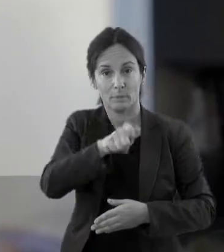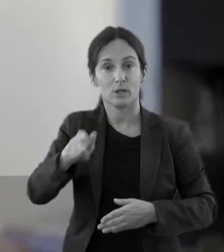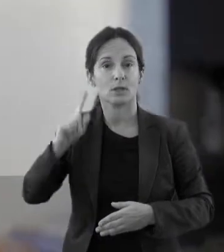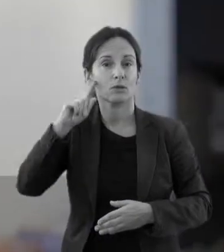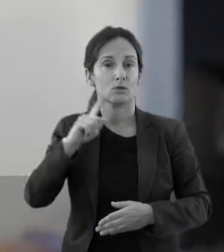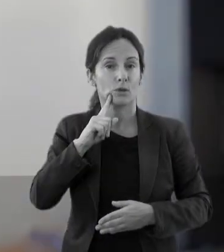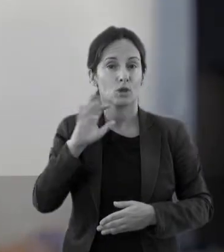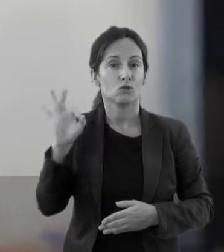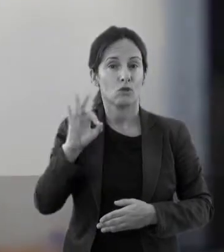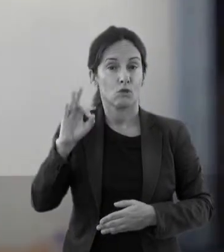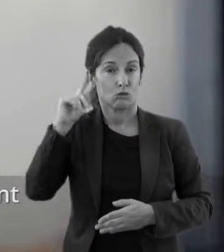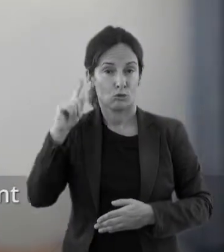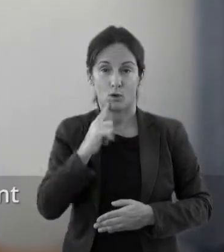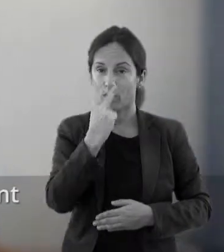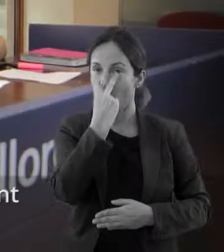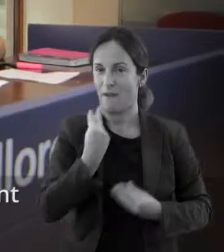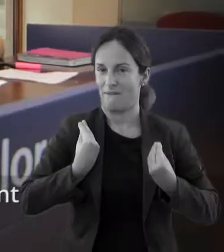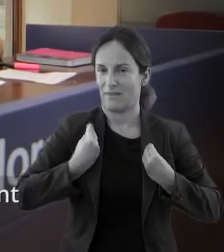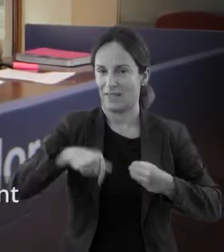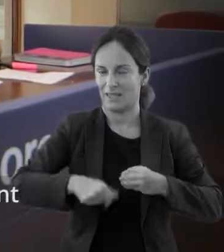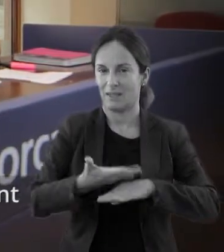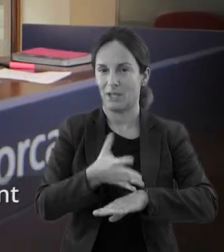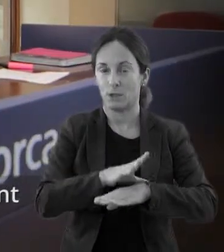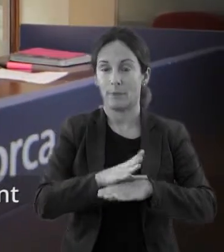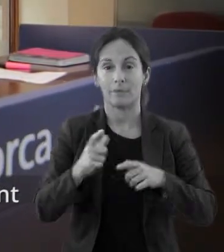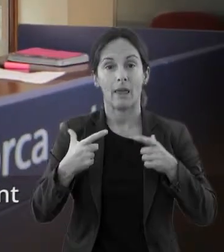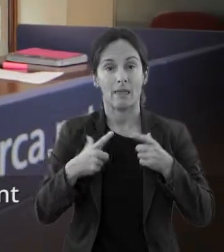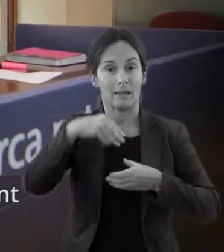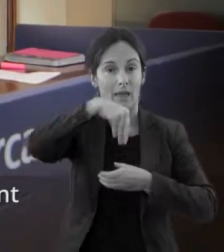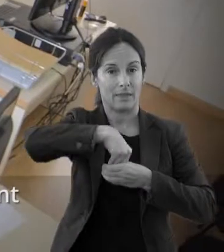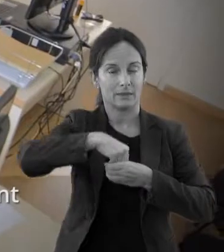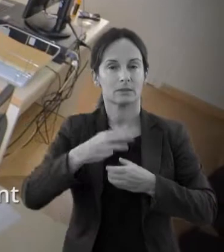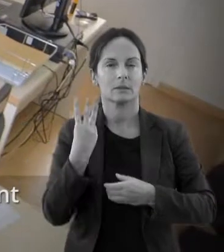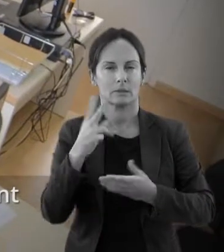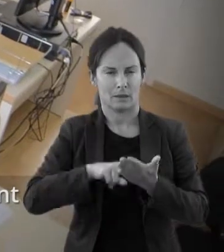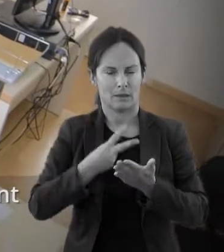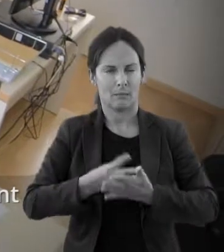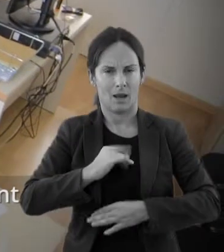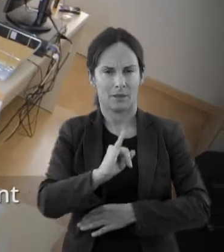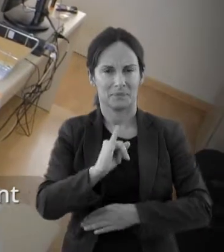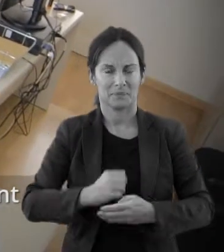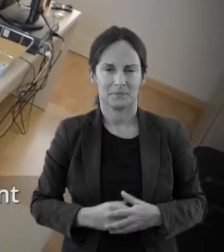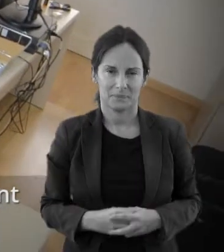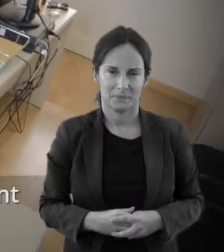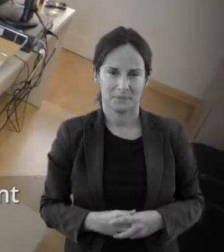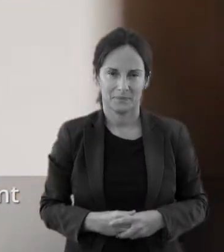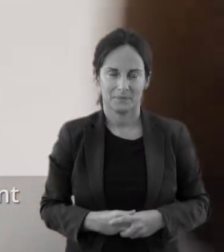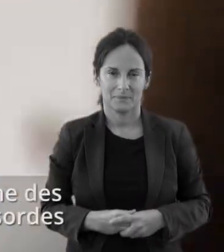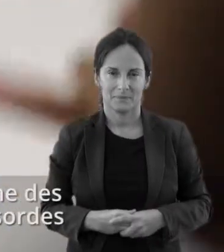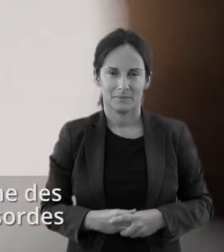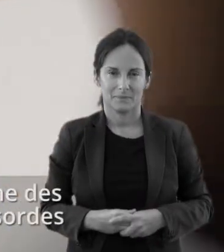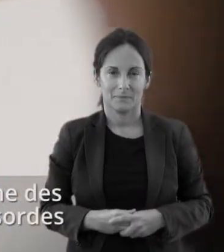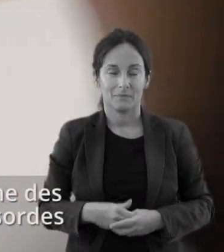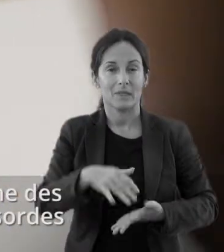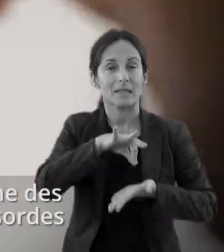sordes i sorcelles de l'illa de Mallorca. Aquest departament està format actualment per tres intèrprets de llengua de signes.